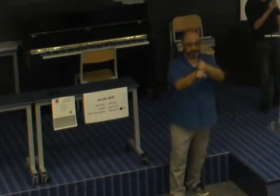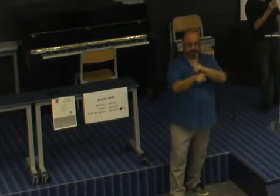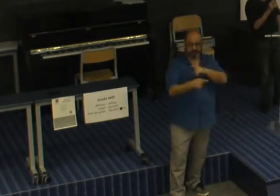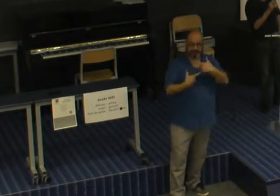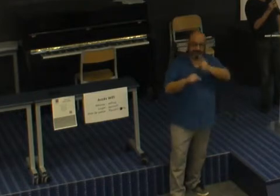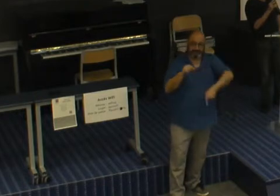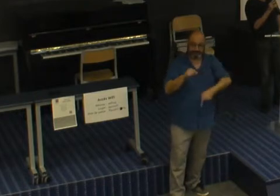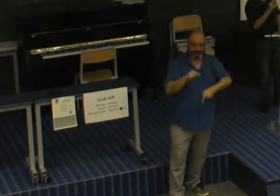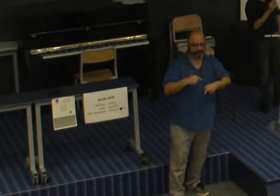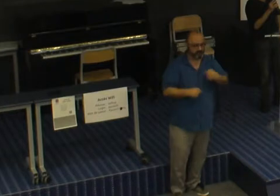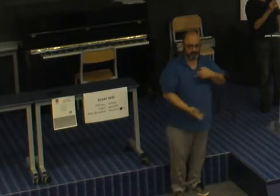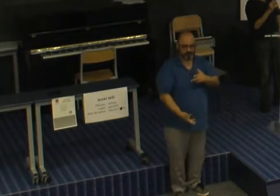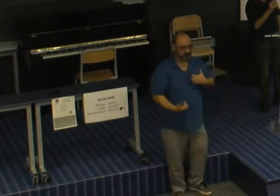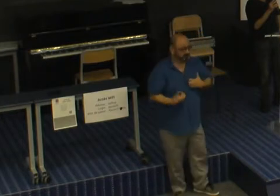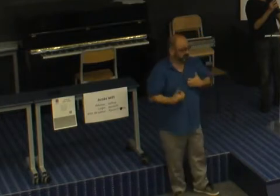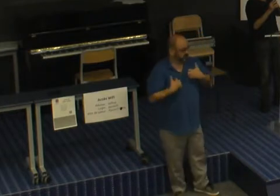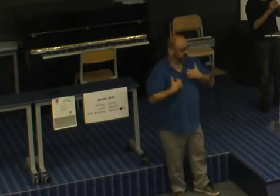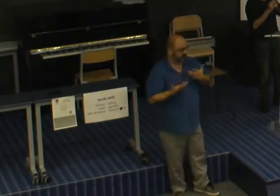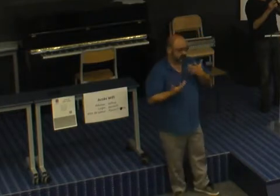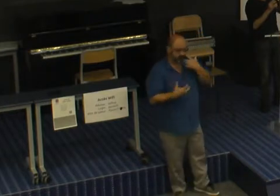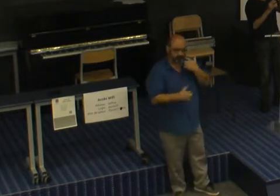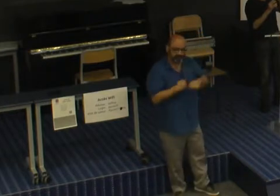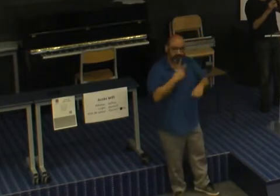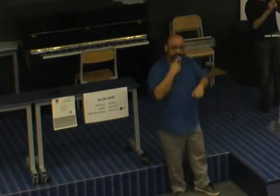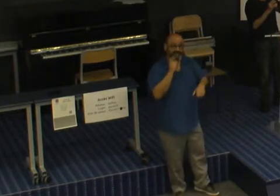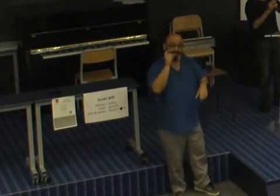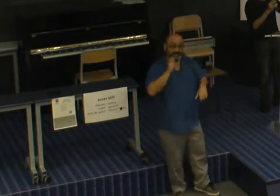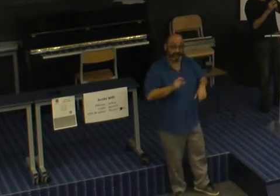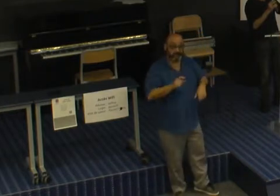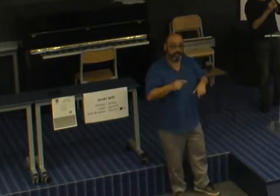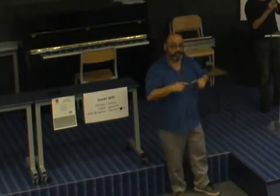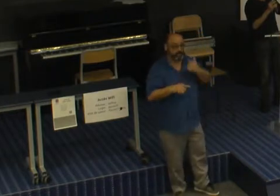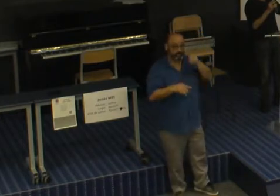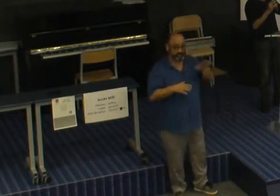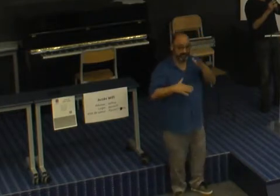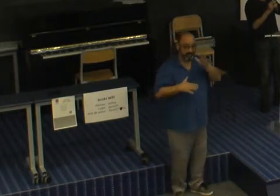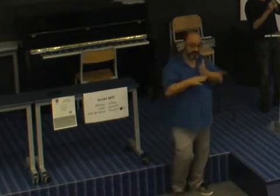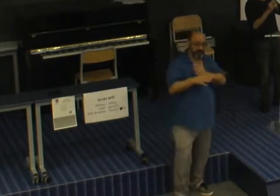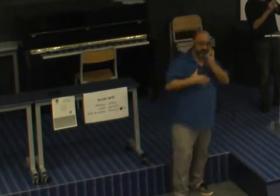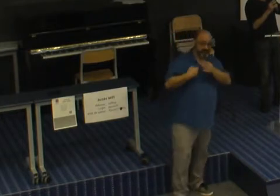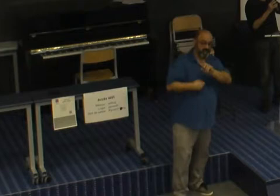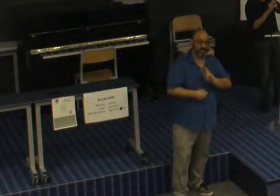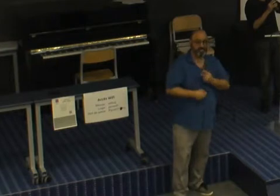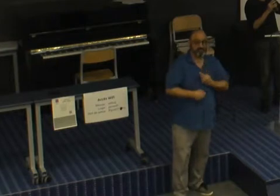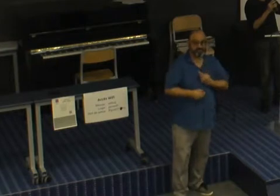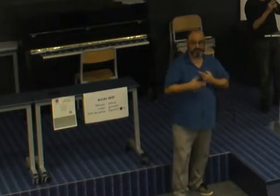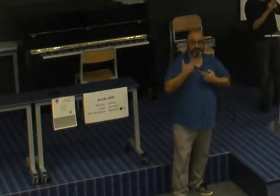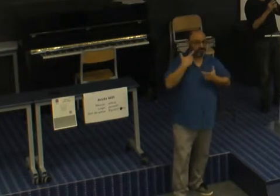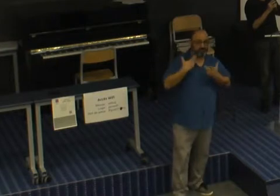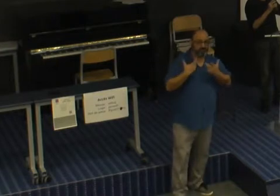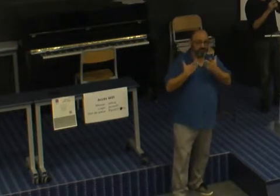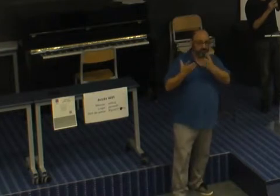très gênant, parce que ça signifie qu'il a beaucoup de préjugés vis-à-vis des transsexuels qui sont véhiculés, et que